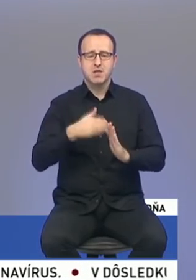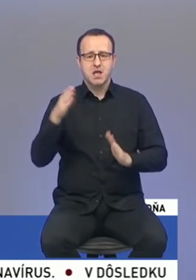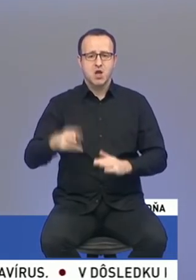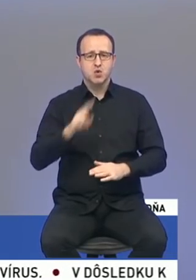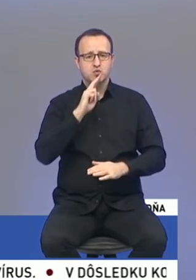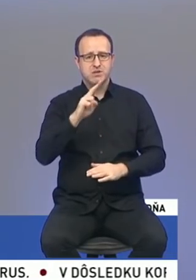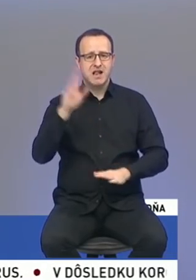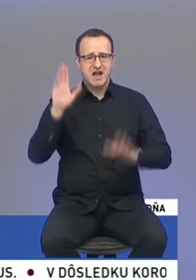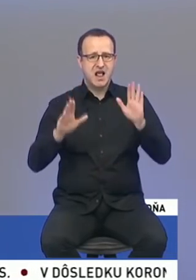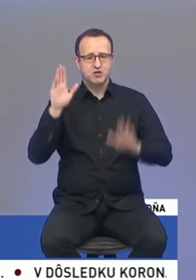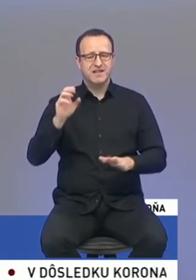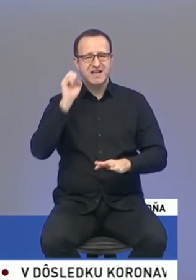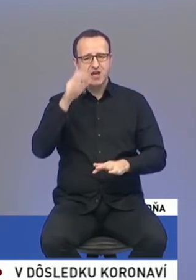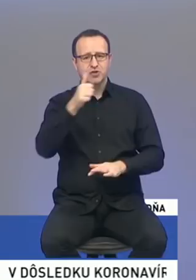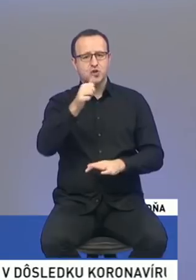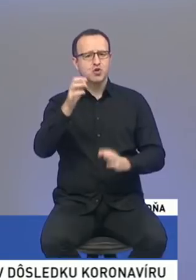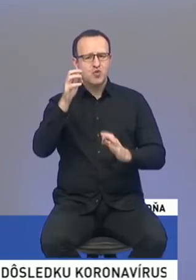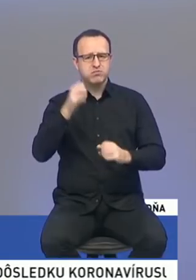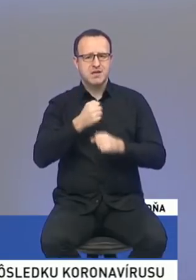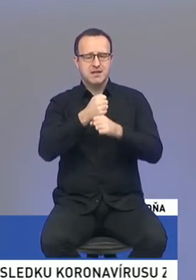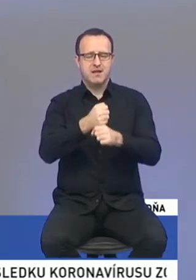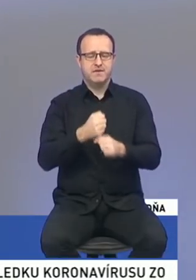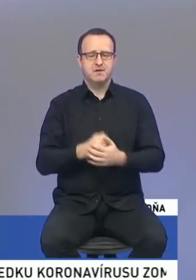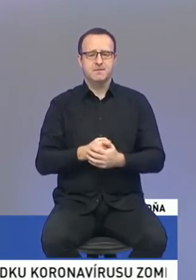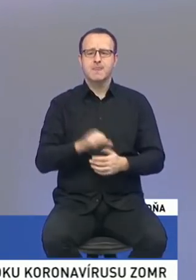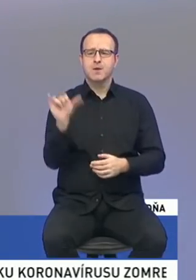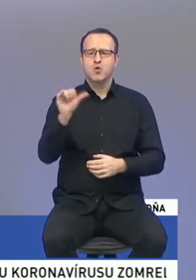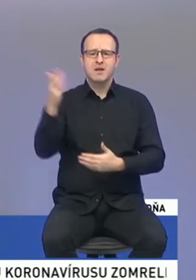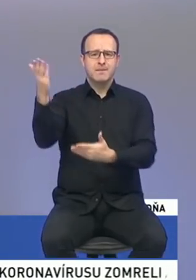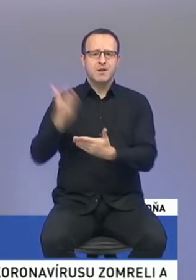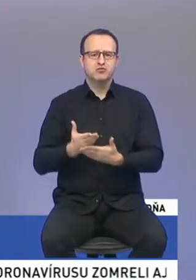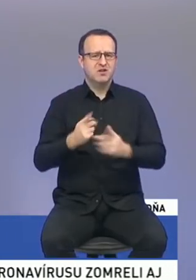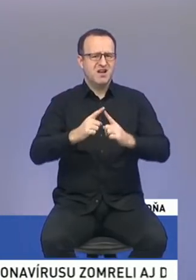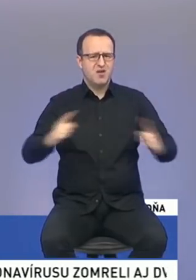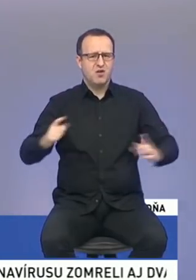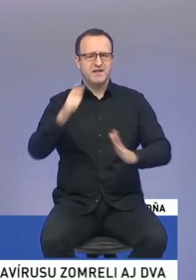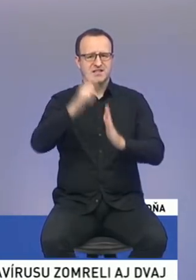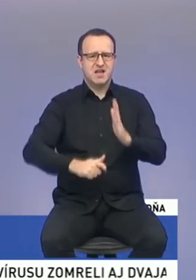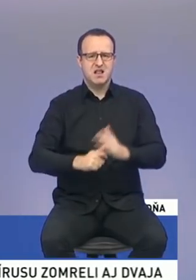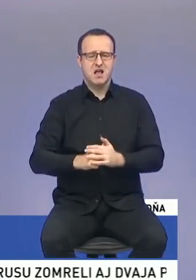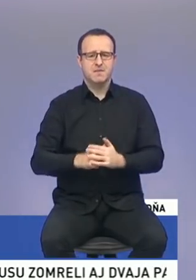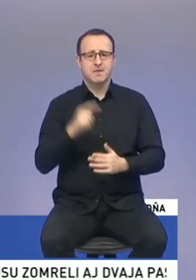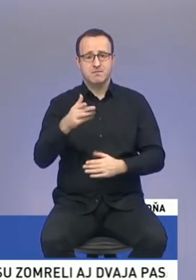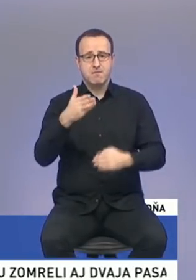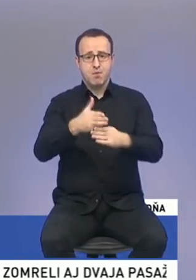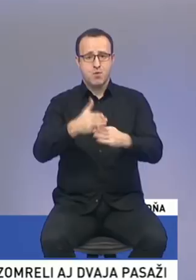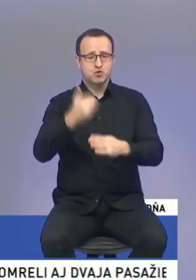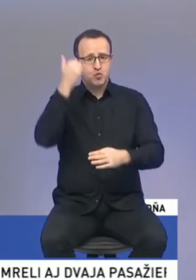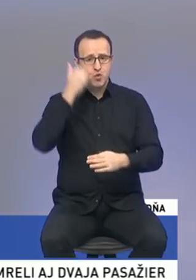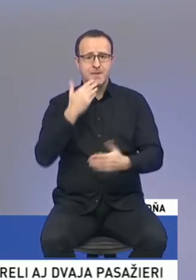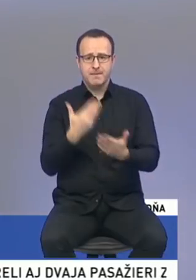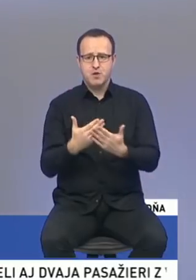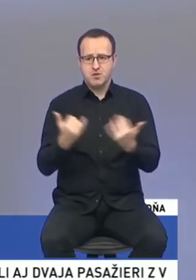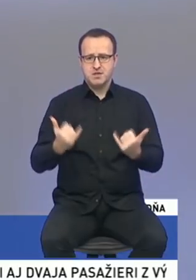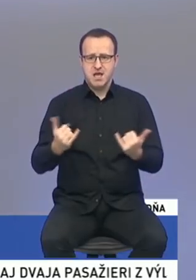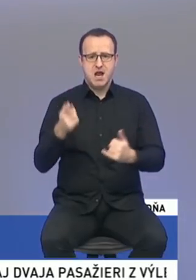zahlasujeme za každý jeden dobrý návrh, ktorý predloží akákoľvek strana, pokiaľ má pomoc ľuďom. A preto aj teraz na tejto